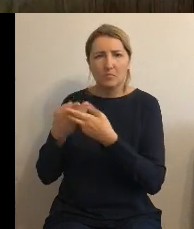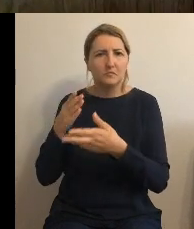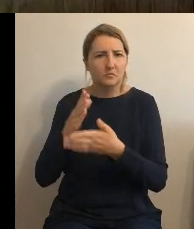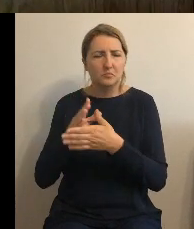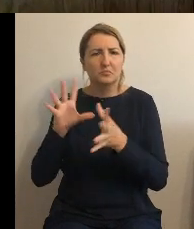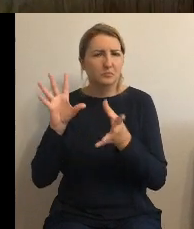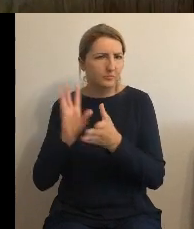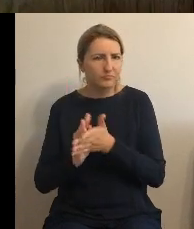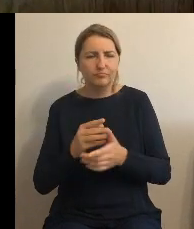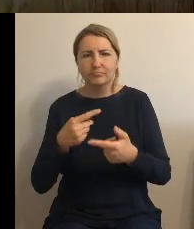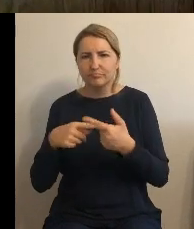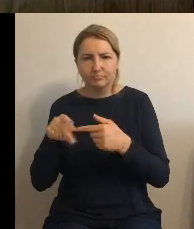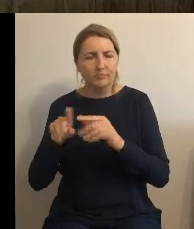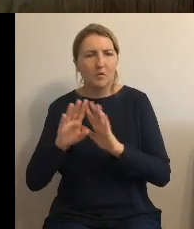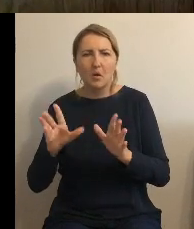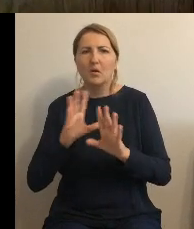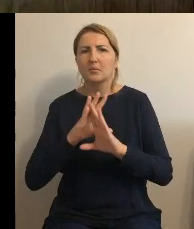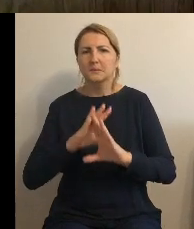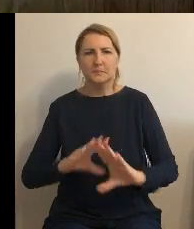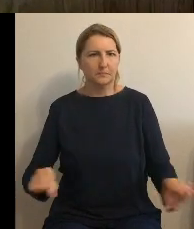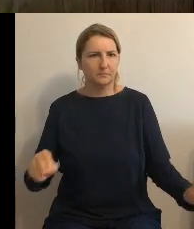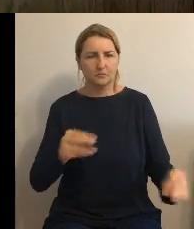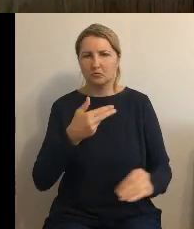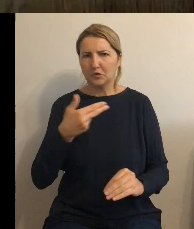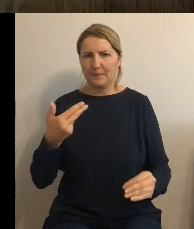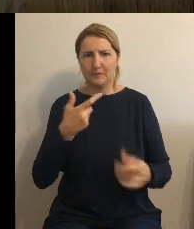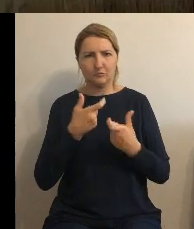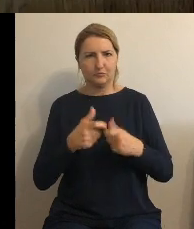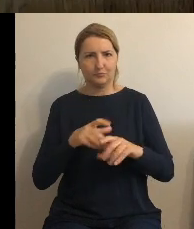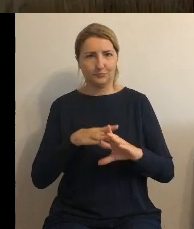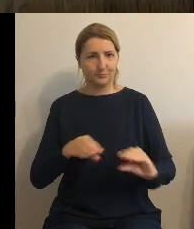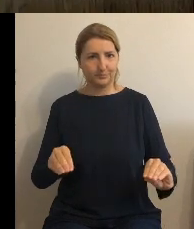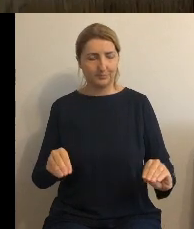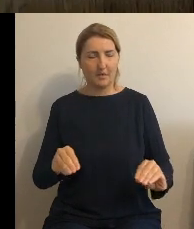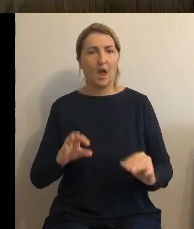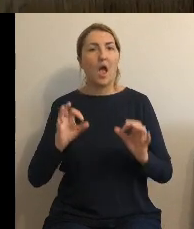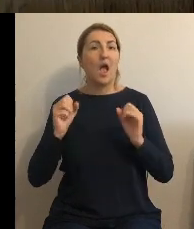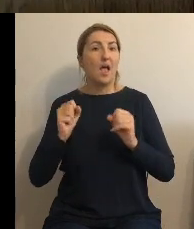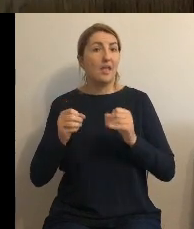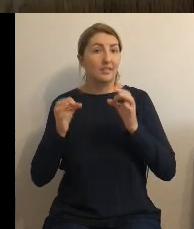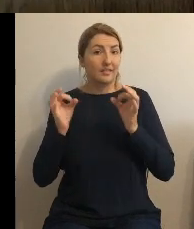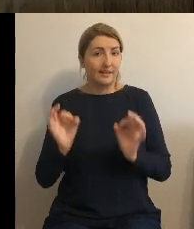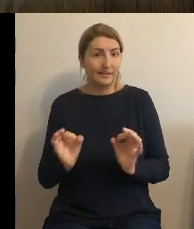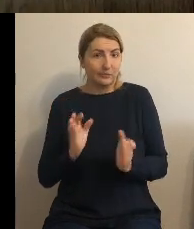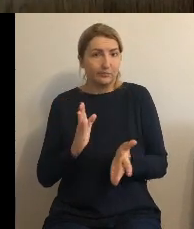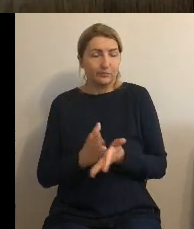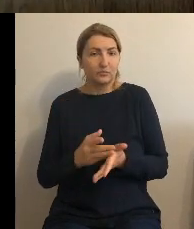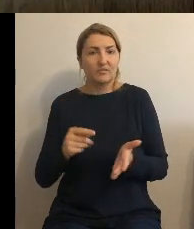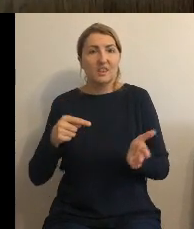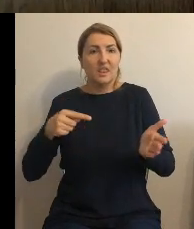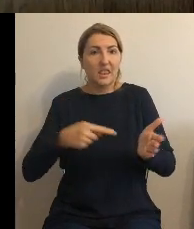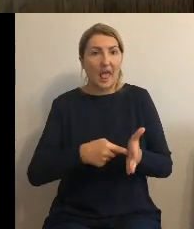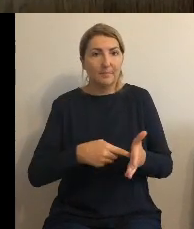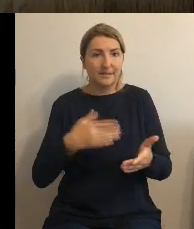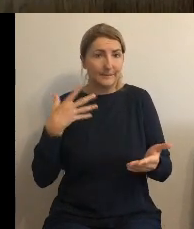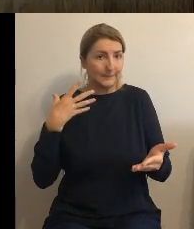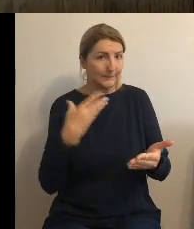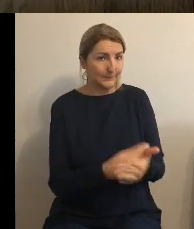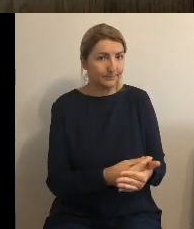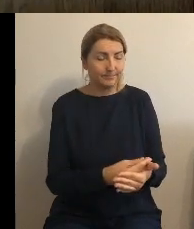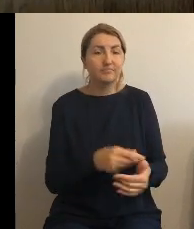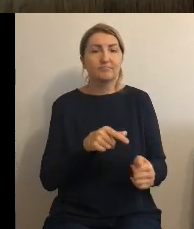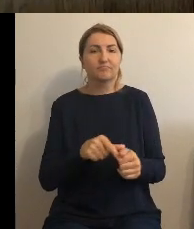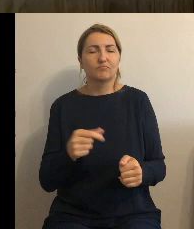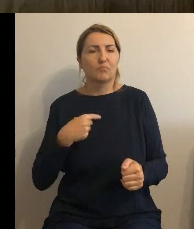te kilka miesięcy gdzieś tam był wyciszony teraz jesteśmy już w obowiązku prawnym bo naprawdę terminy gonią jesteśmy po